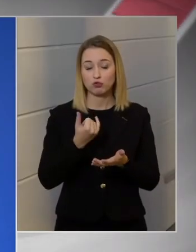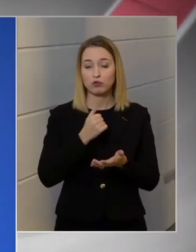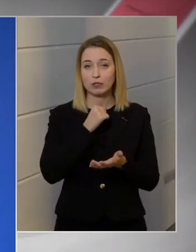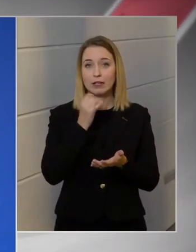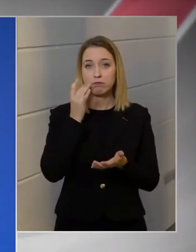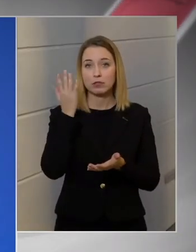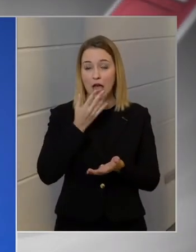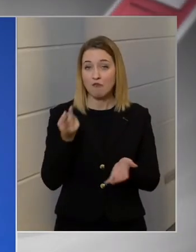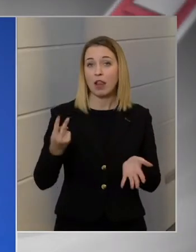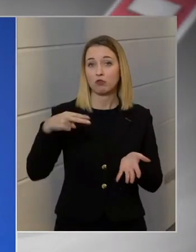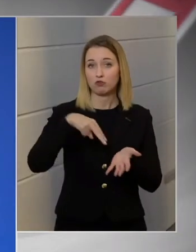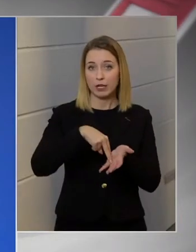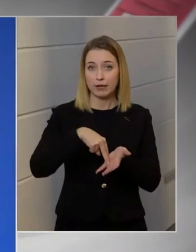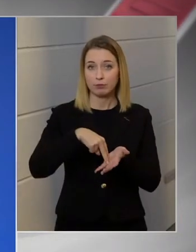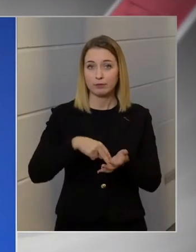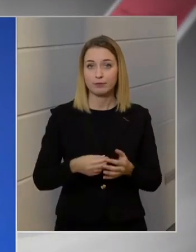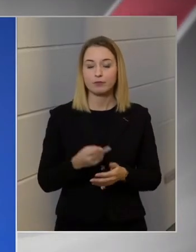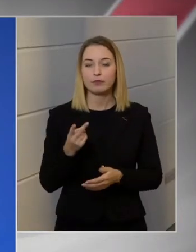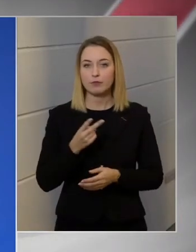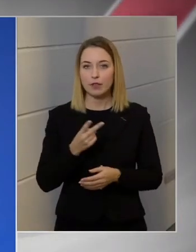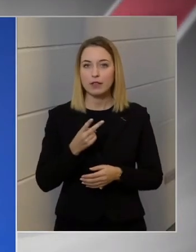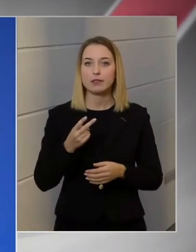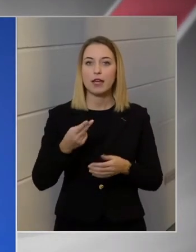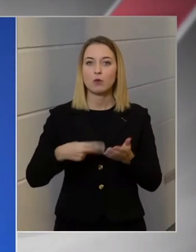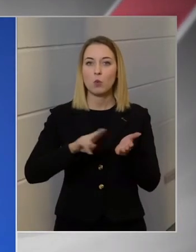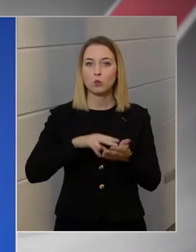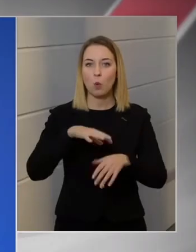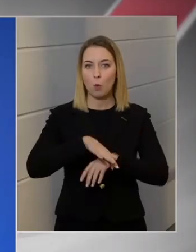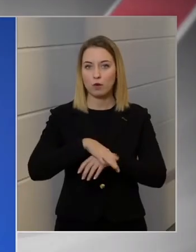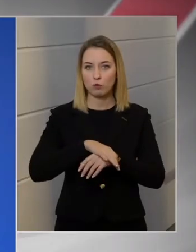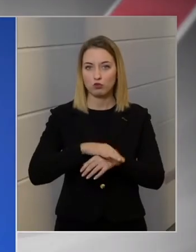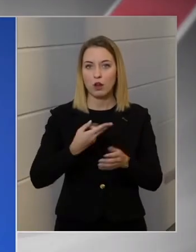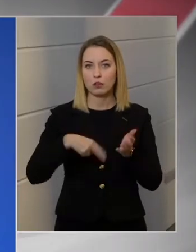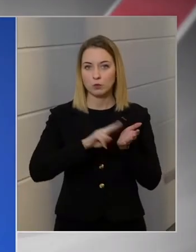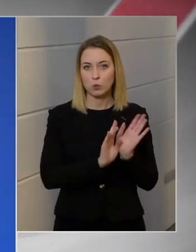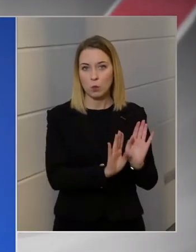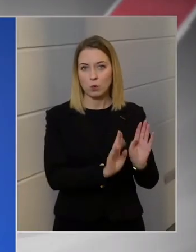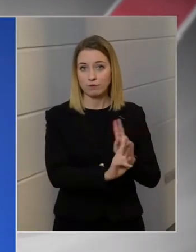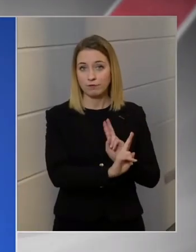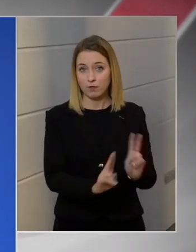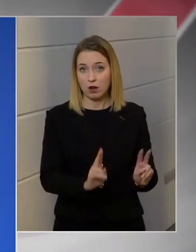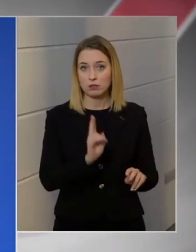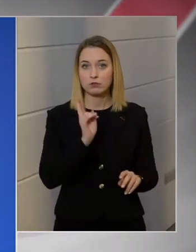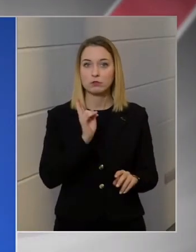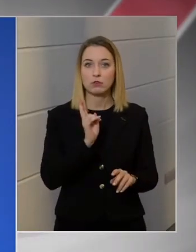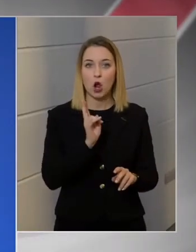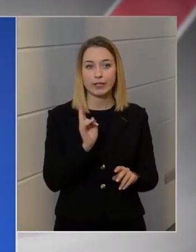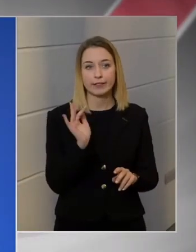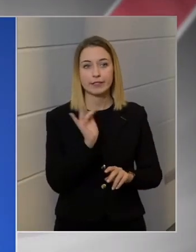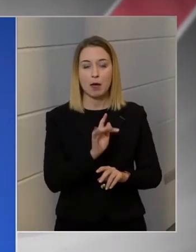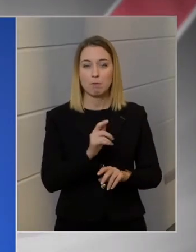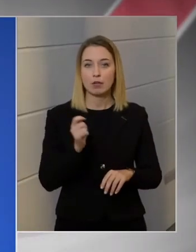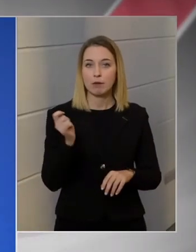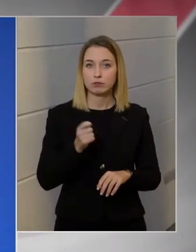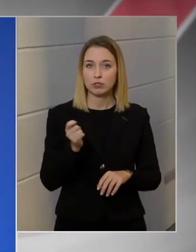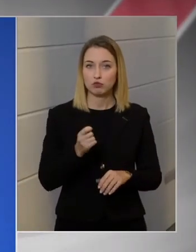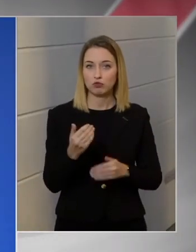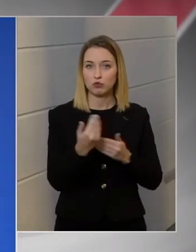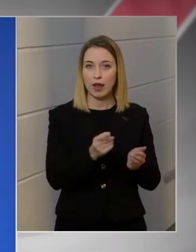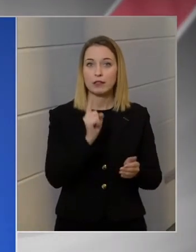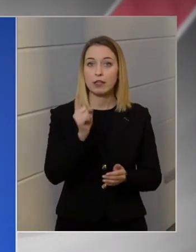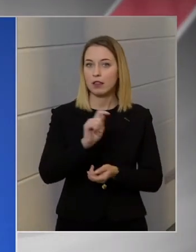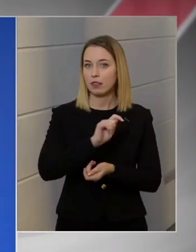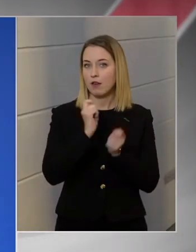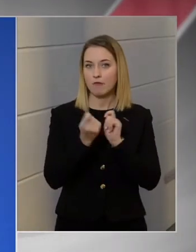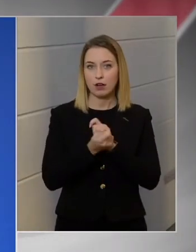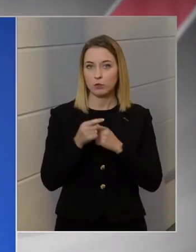Tehát természetesen minden jogorvoslati jogát tiszteltben kell tartani annak, akivel szemben ilyen bíróságot szabnak ki, de ez